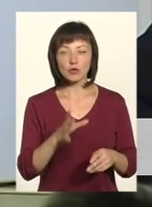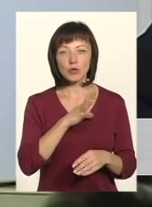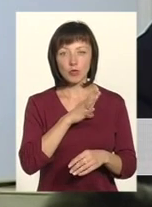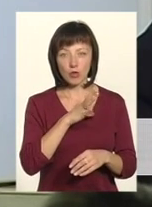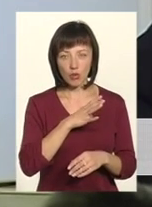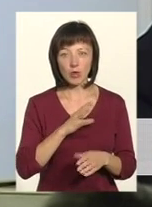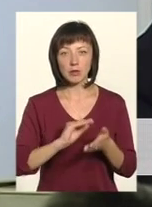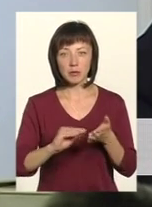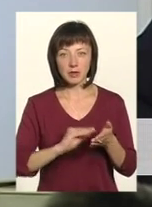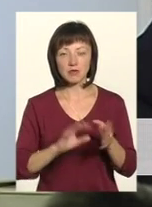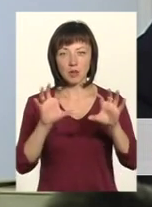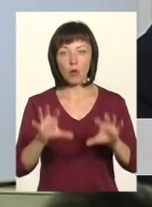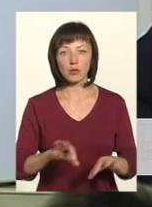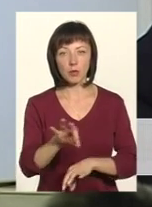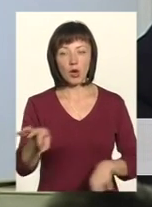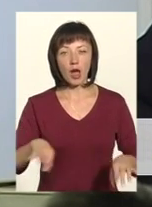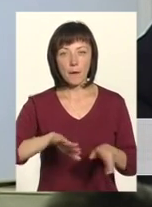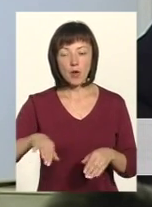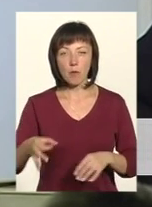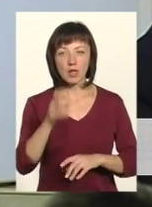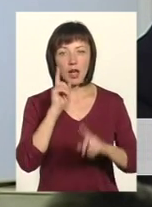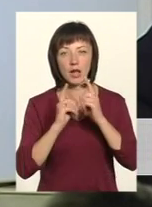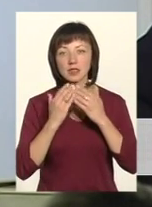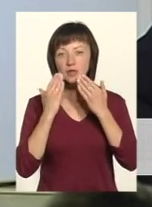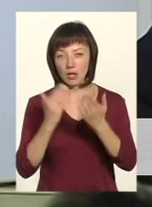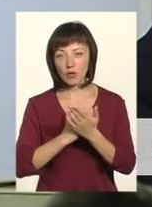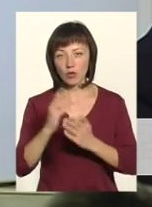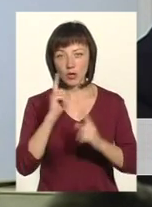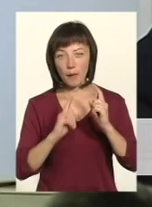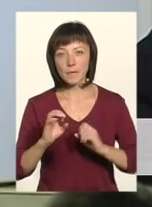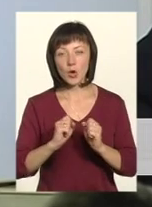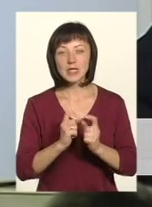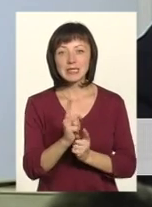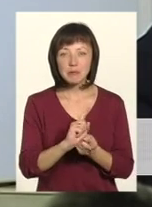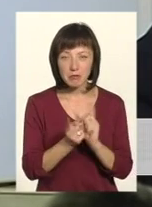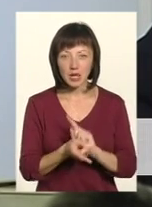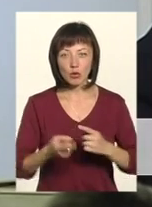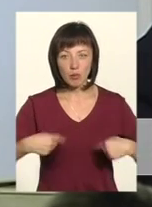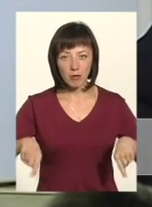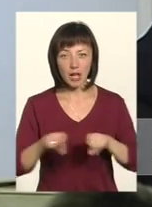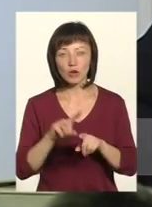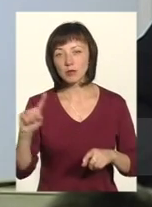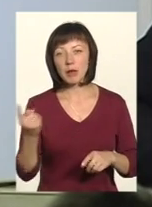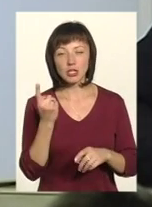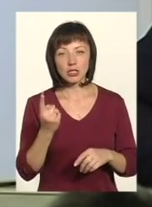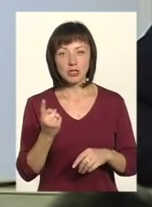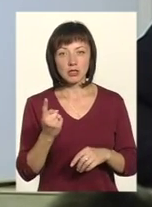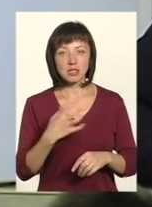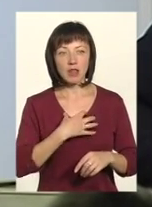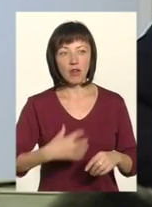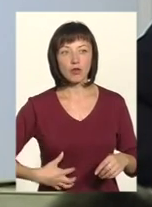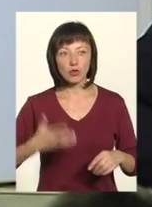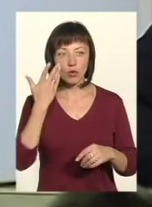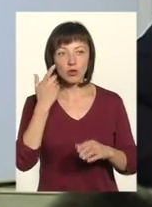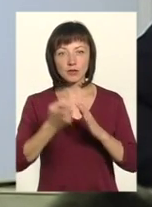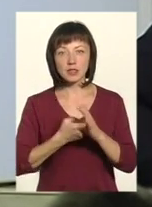законопроекту, а після цього обласна рада звертається до Верховної Ради про зміну меж. І, мабуть, що одним із перших з ним Славуту, коли б